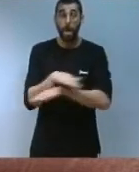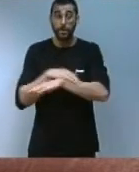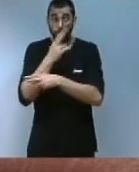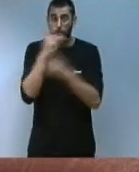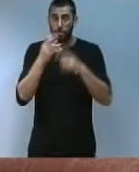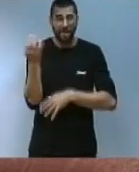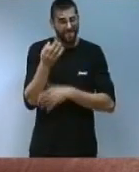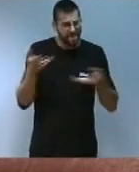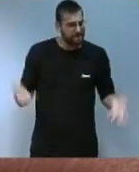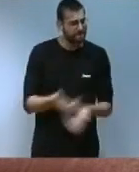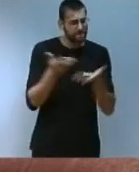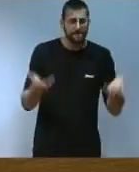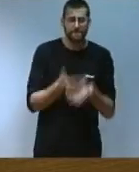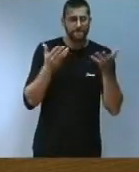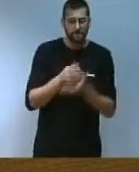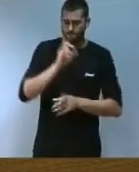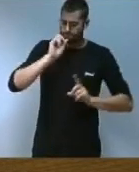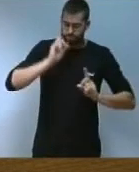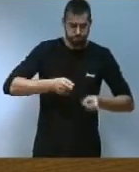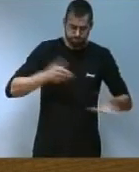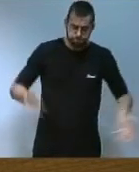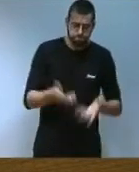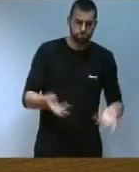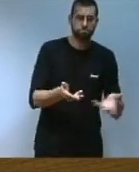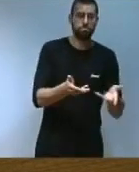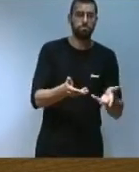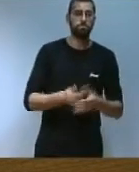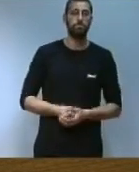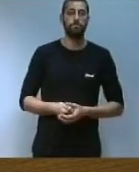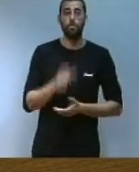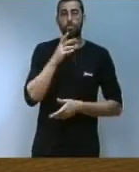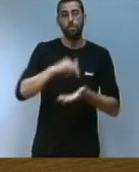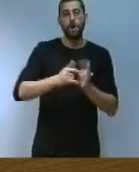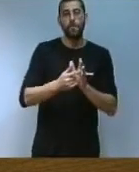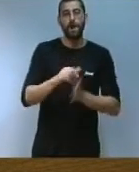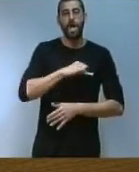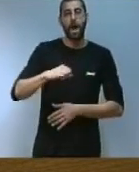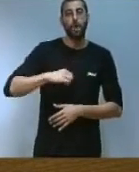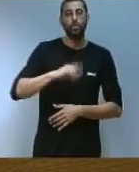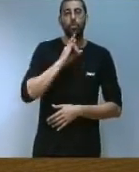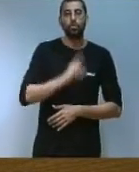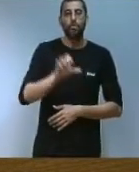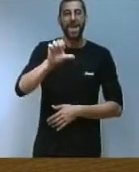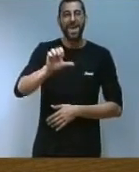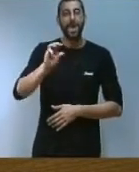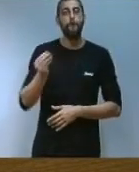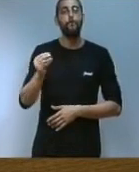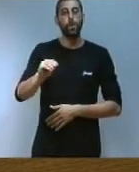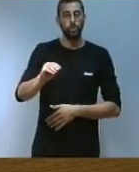públiques hem d'impulsar de forma decidida i sense fissures. Continuarem, per tant, amb el Pla Autoconsum E+, per a que tant